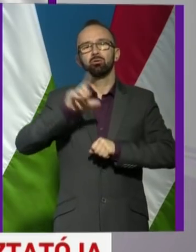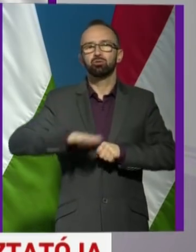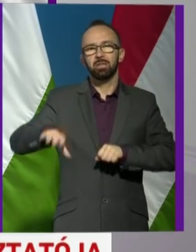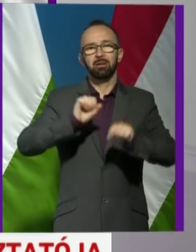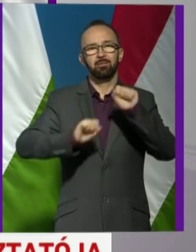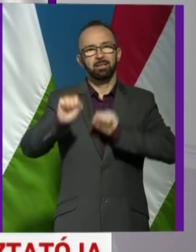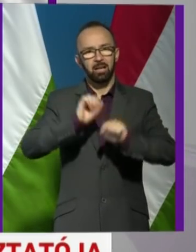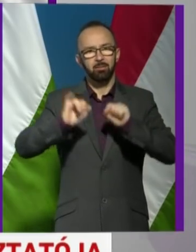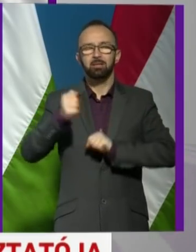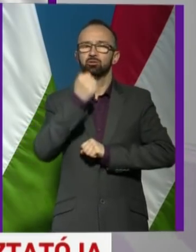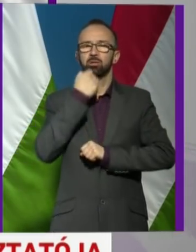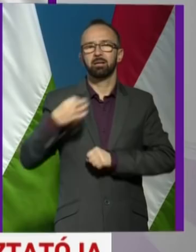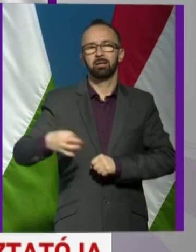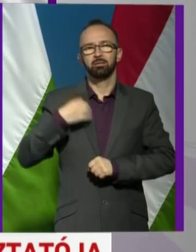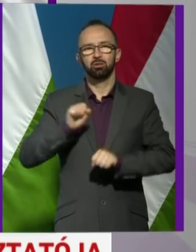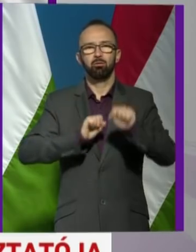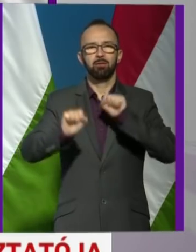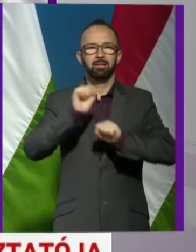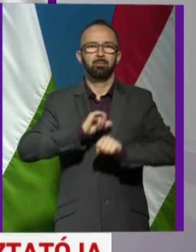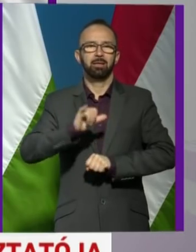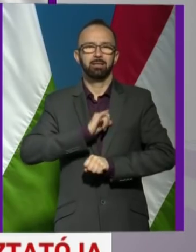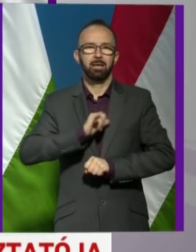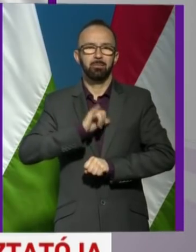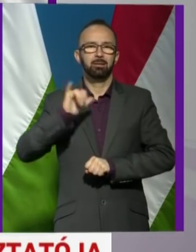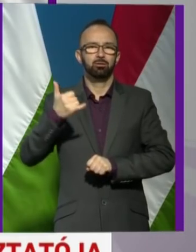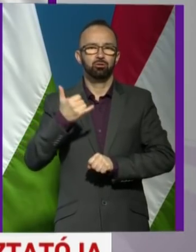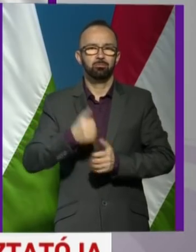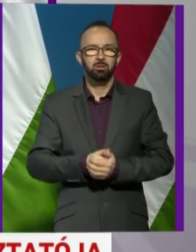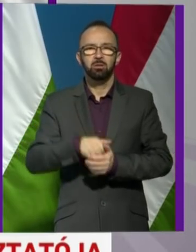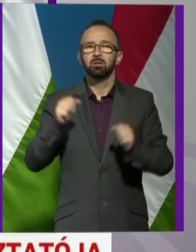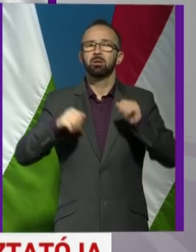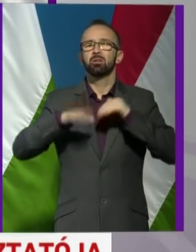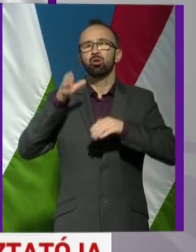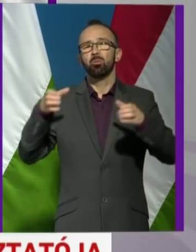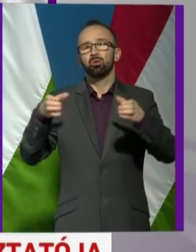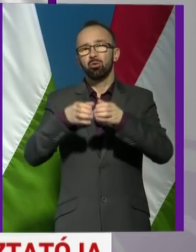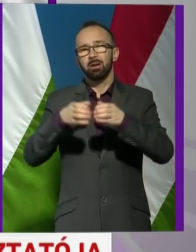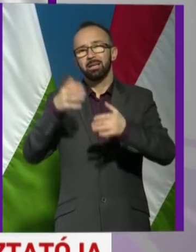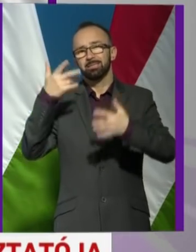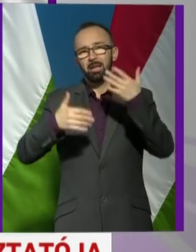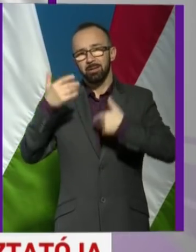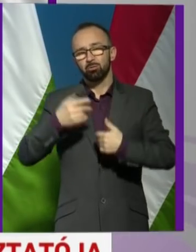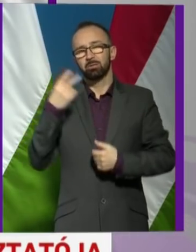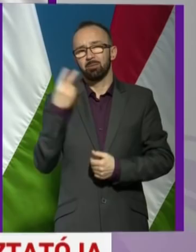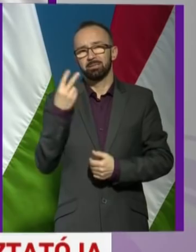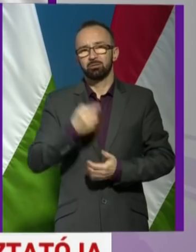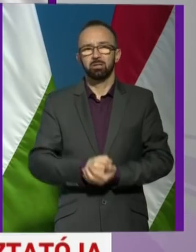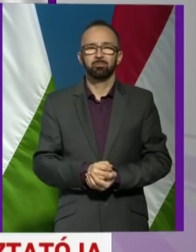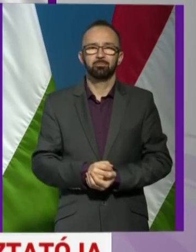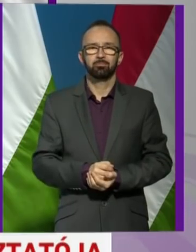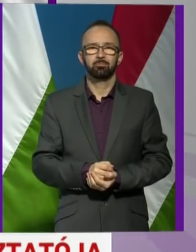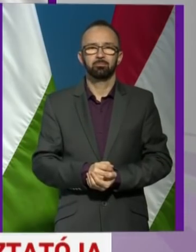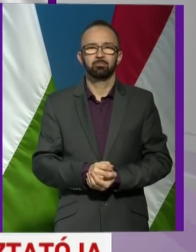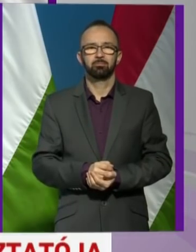védelme és a saját egészségük védelme érdekében is. Itt nagyobb tömegre számítunk természetesen.